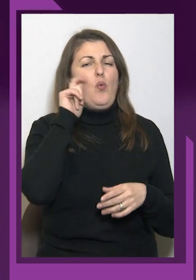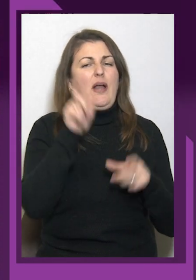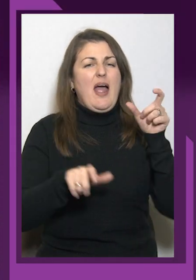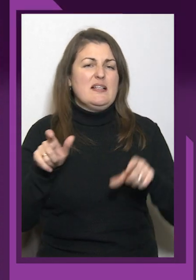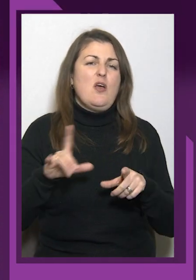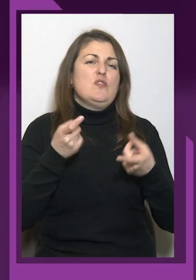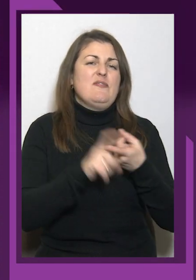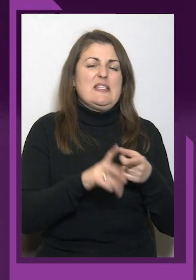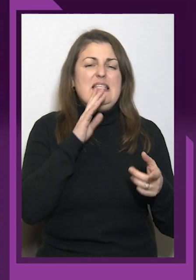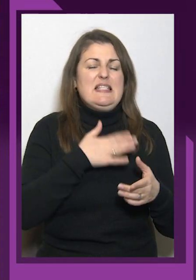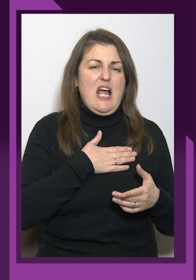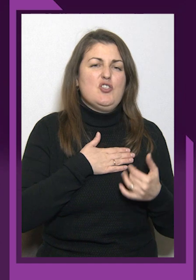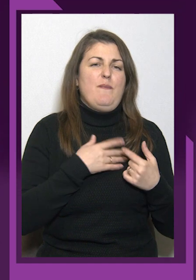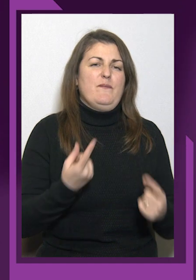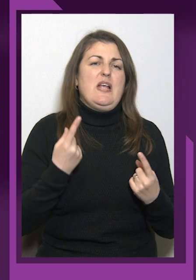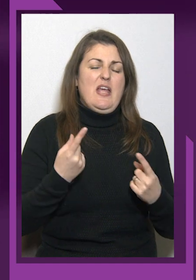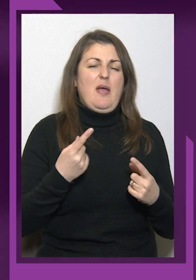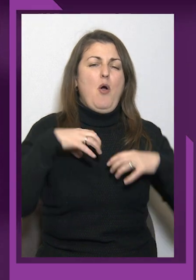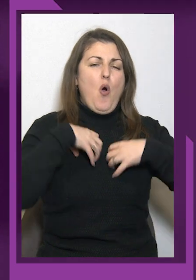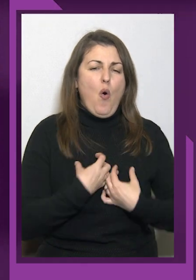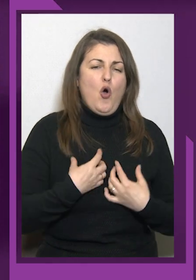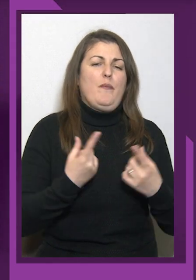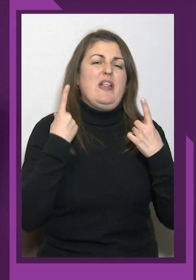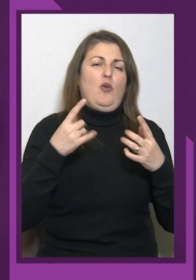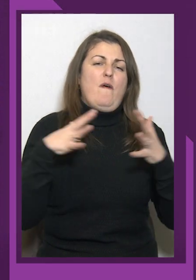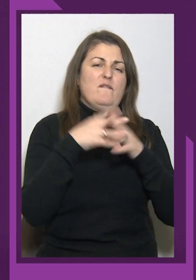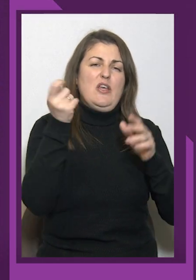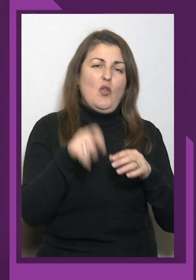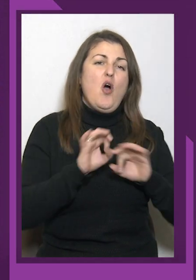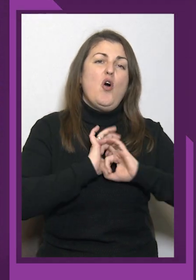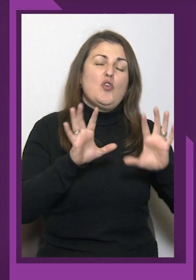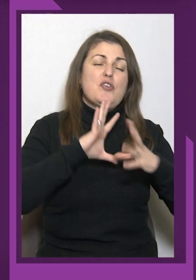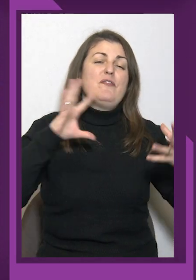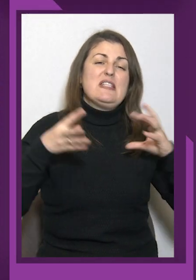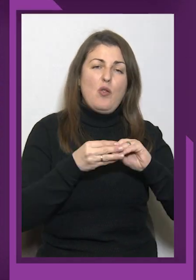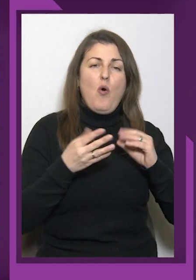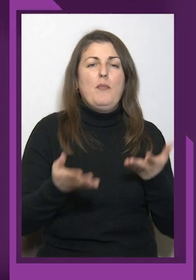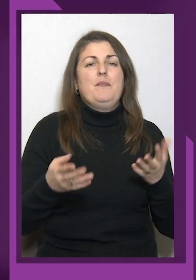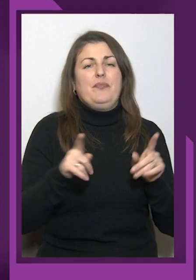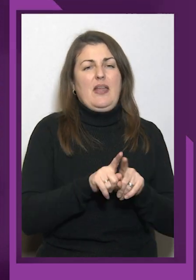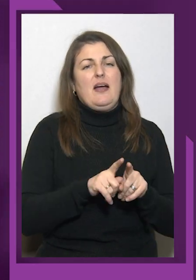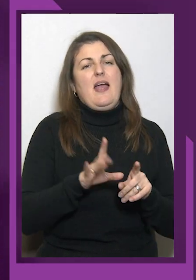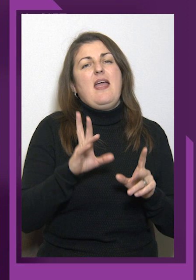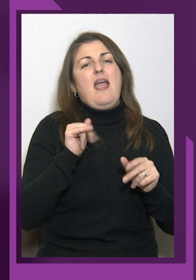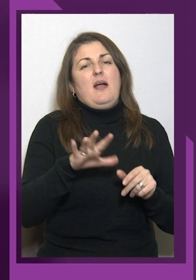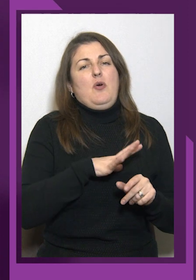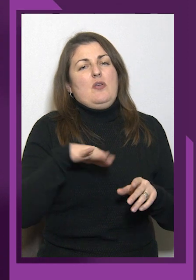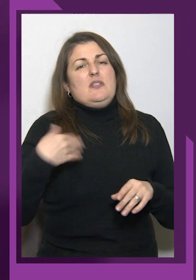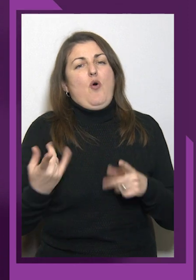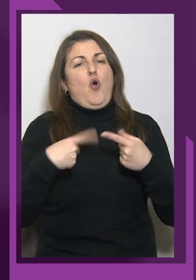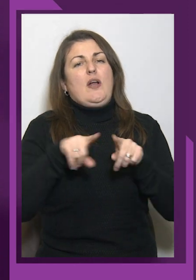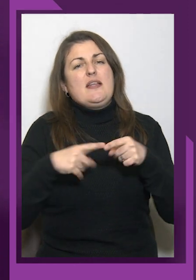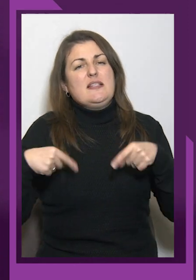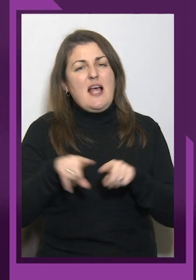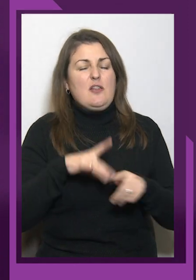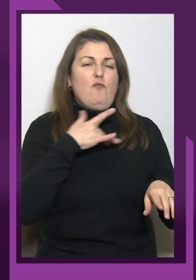війною, але розкажіть, цілому, так, і як було з боку організаторів, болівальників, але також цікаво, як із інших країн,